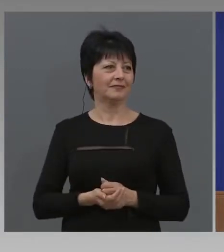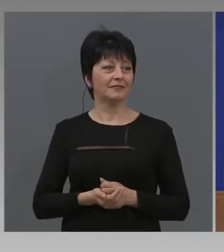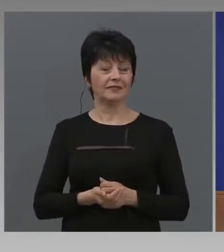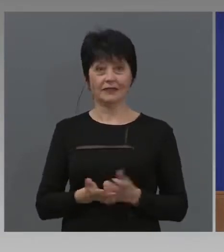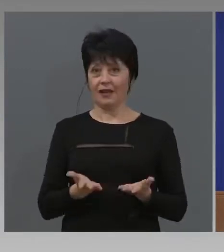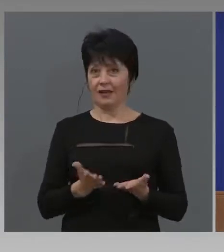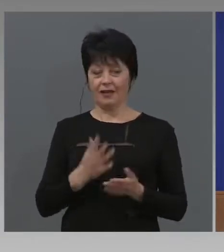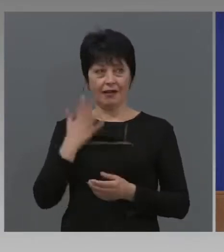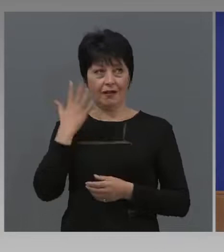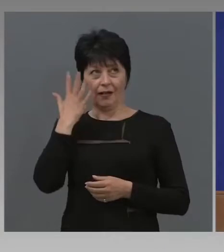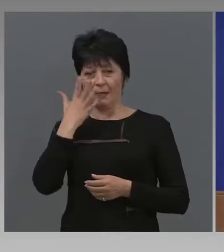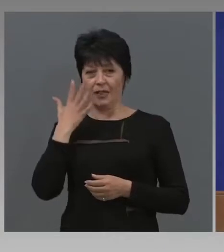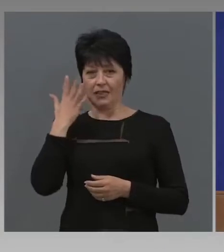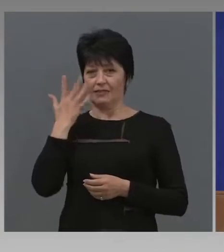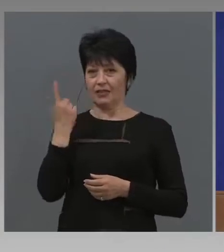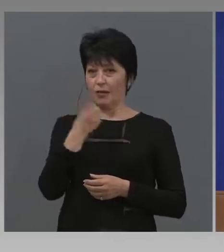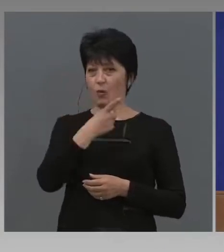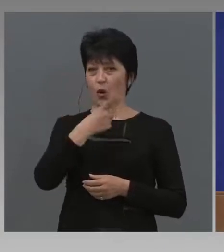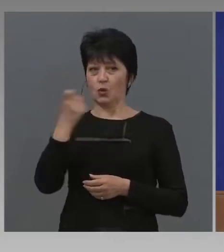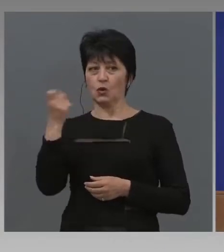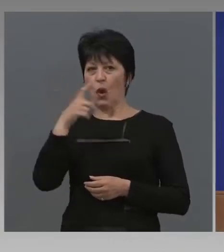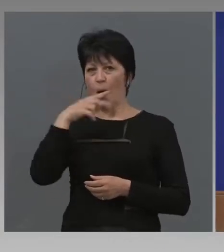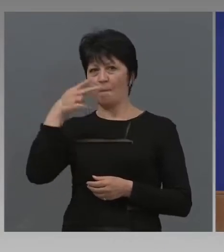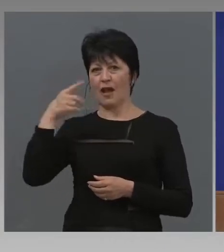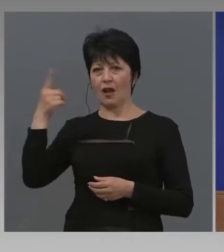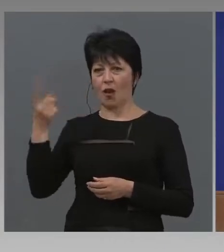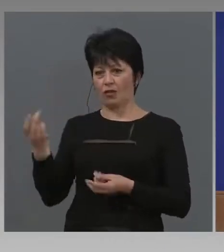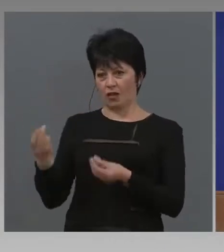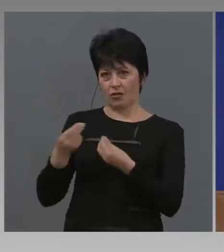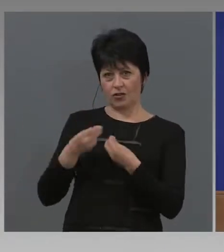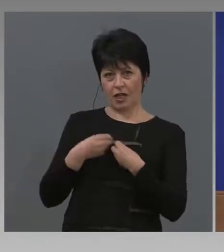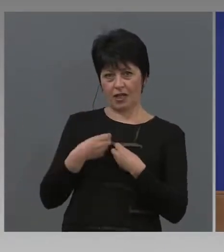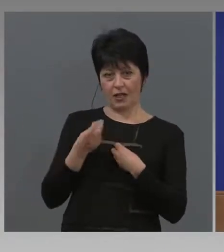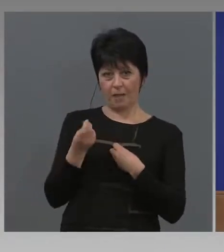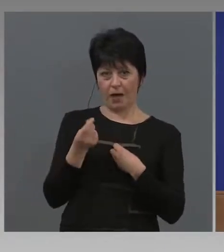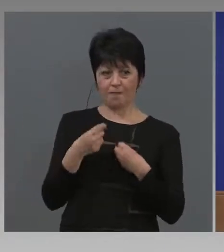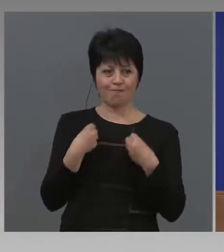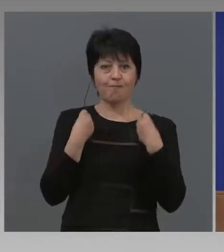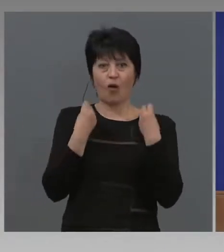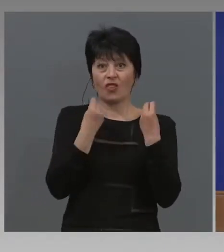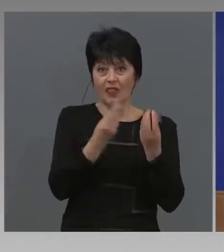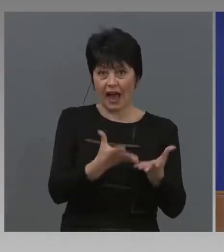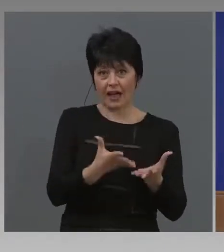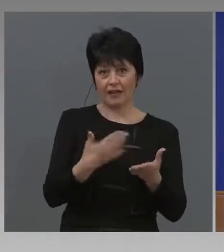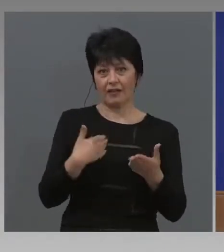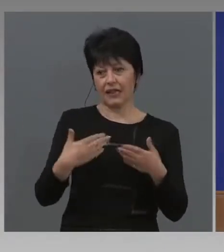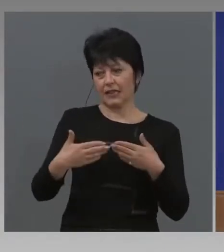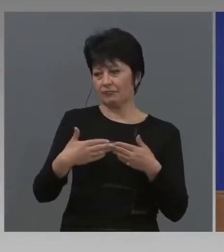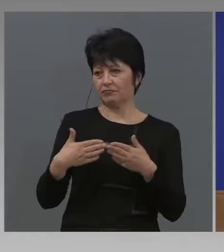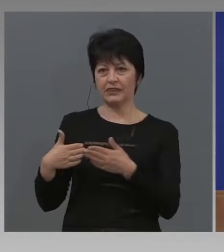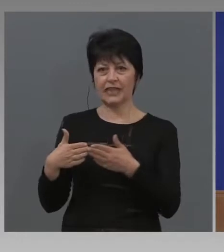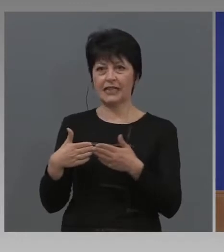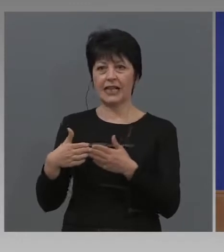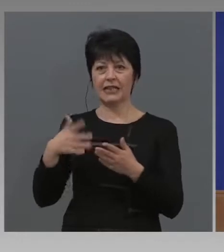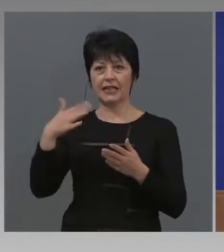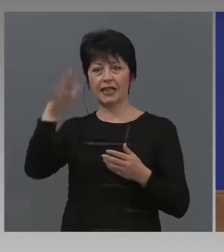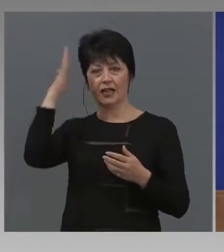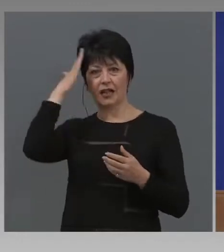Айде, представете си да кажем, по 100 милиона ще дадеме гранто. Подаръци на седните държави, защото са зле.